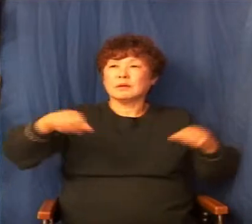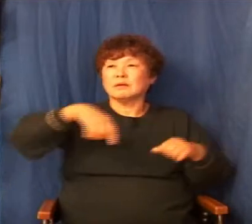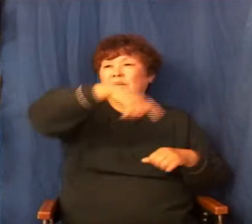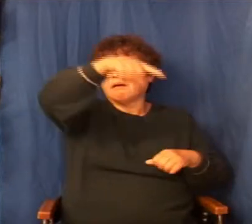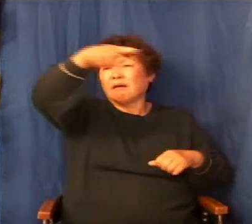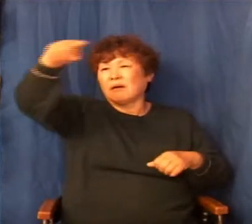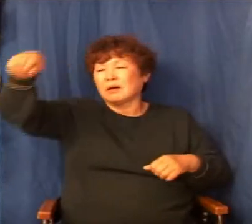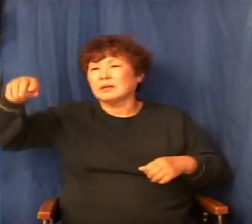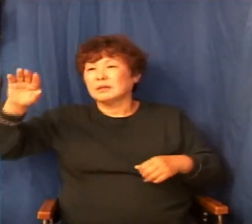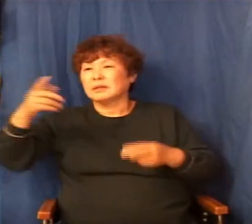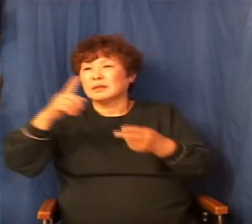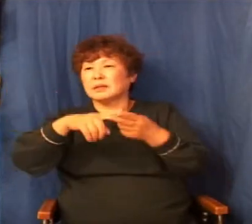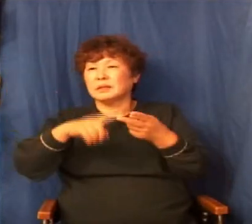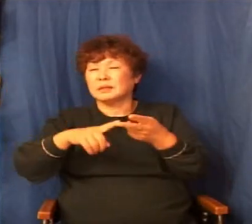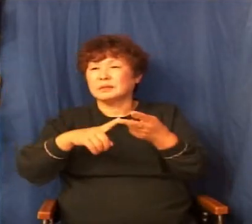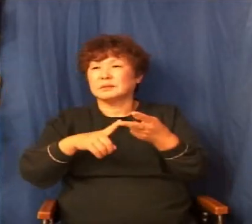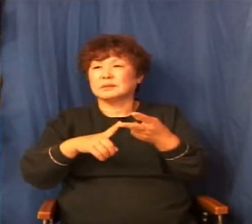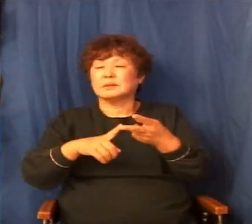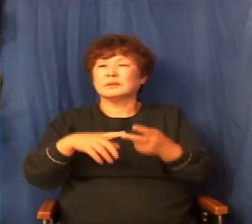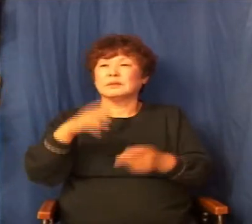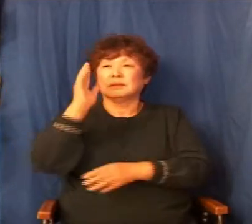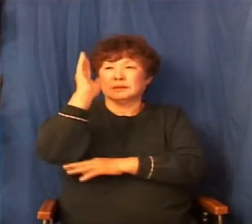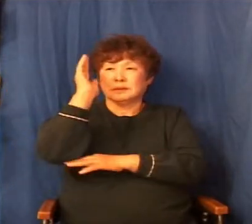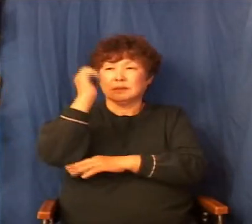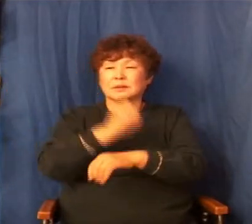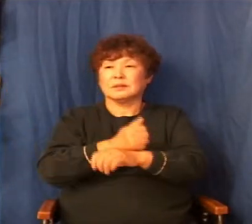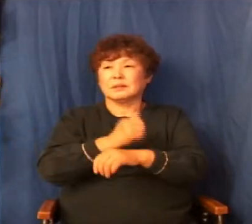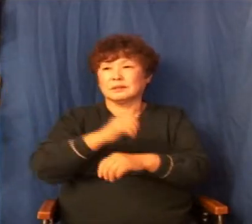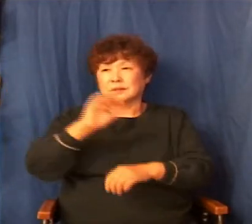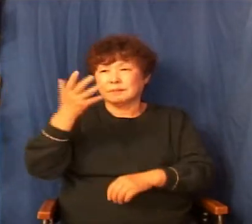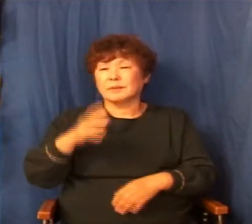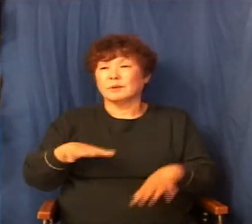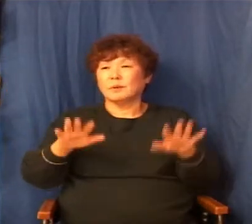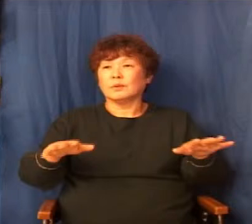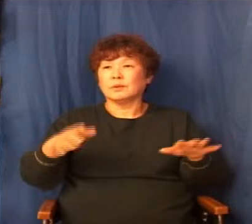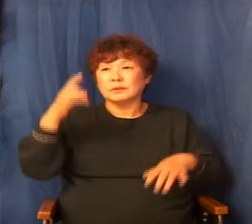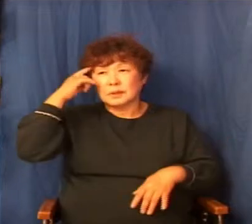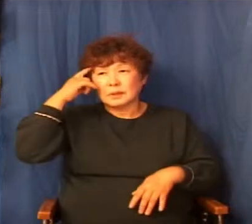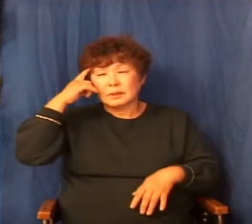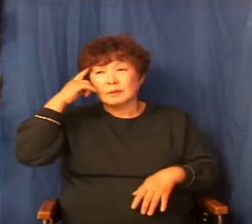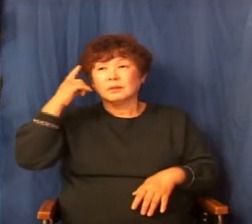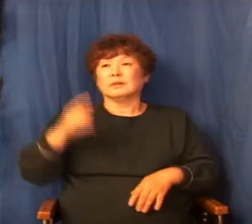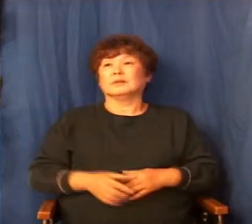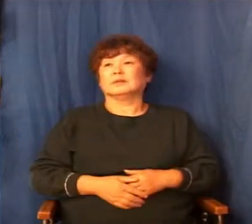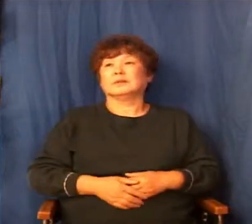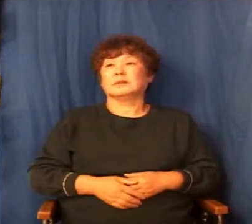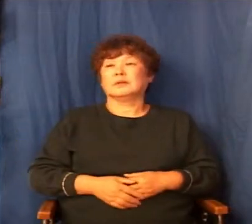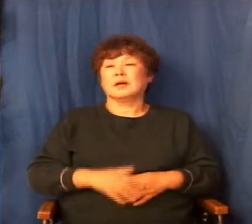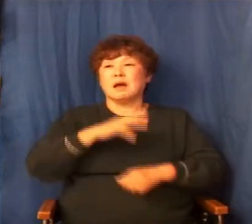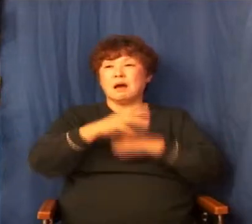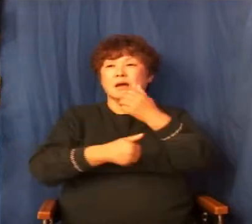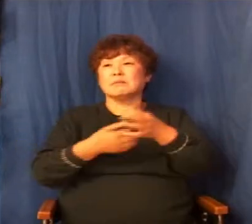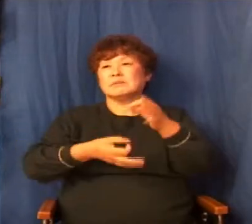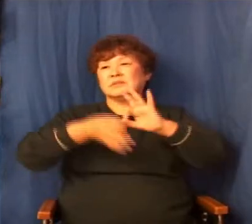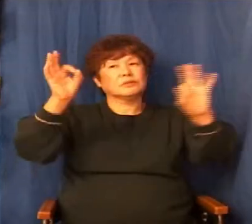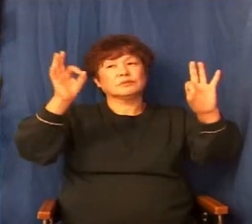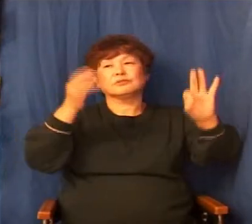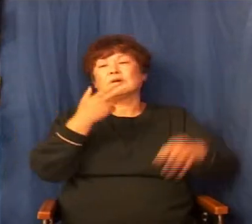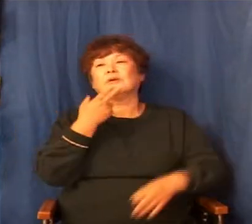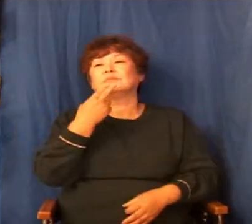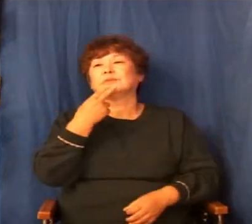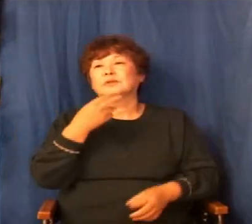나눠보려고 합니다 우리가 오늘 생각해 봐야 될 거 하나 분명한 건 뭐예요 하나님은 실수하지 않으셔요